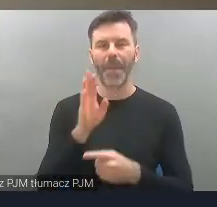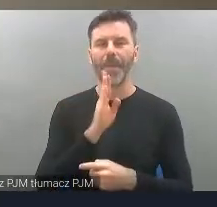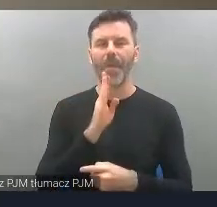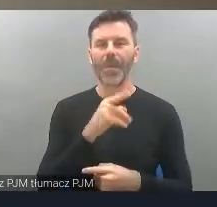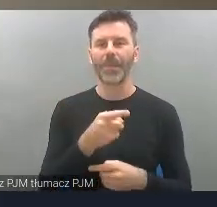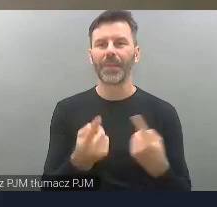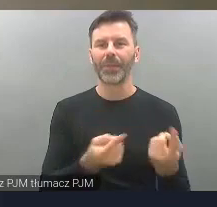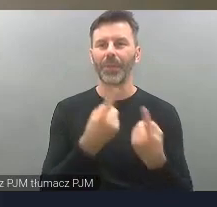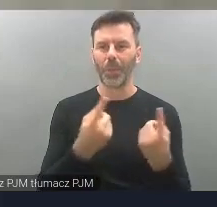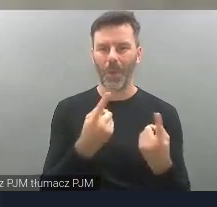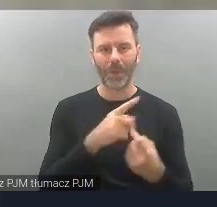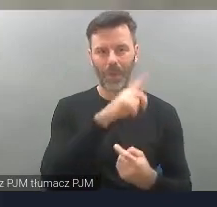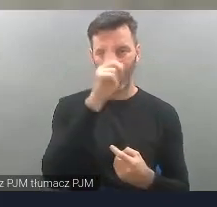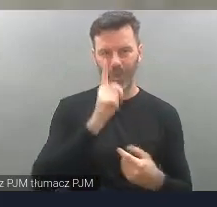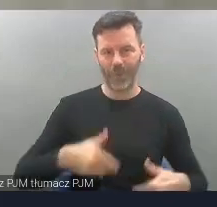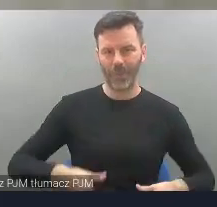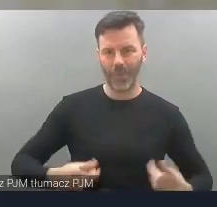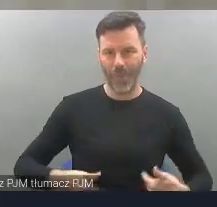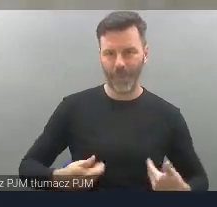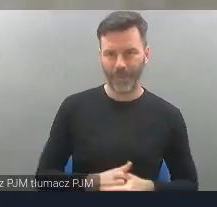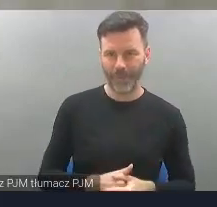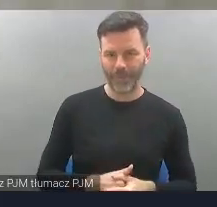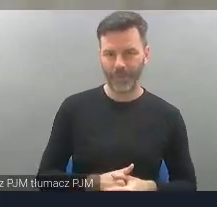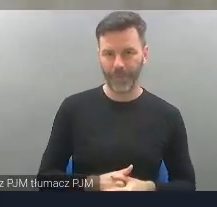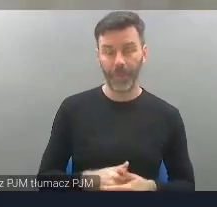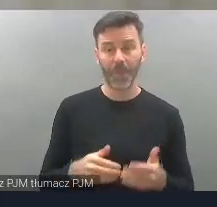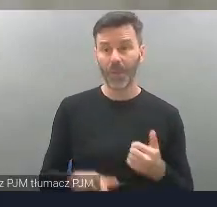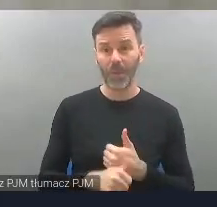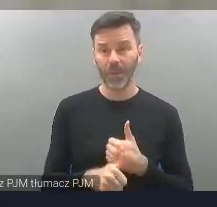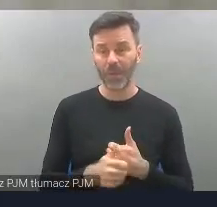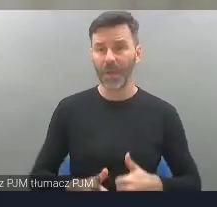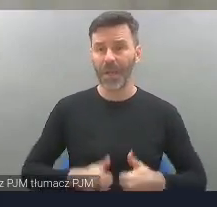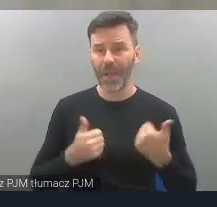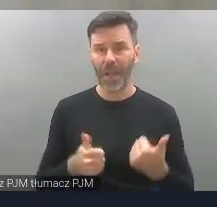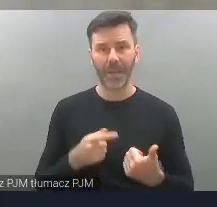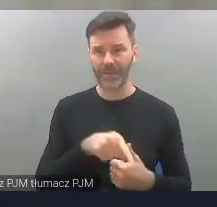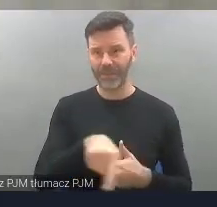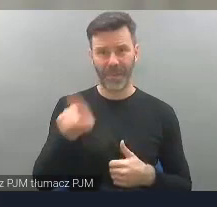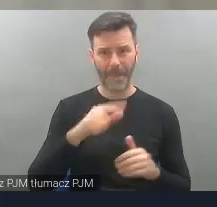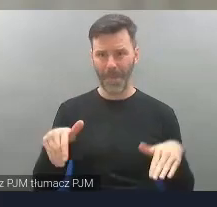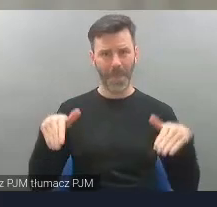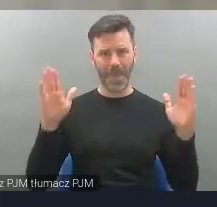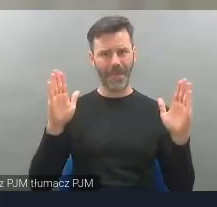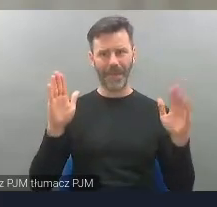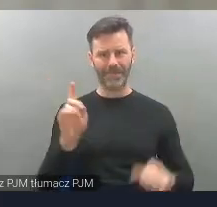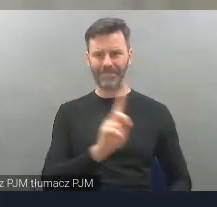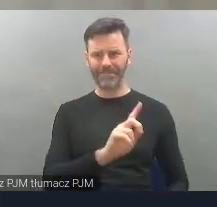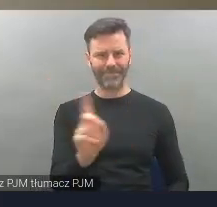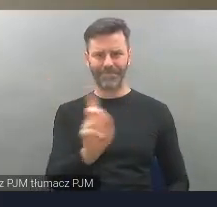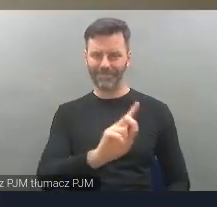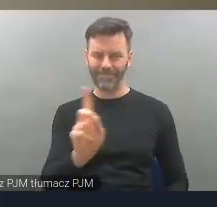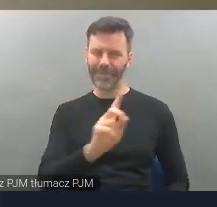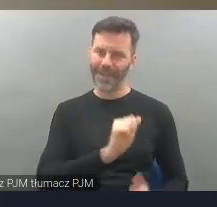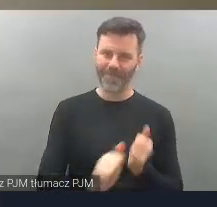przypadku zdrowych ludzi. Jakby chodzi o to, żebyśmy się wszyscy nie poddawali, nie tylko niepełnosprawni.